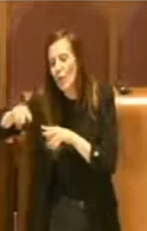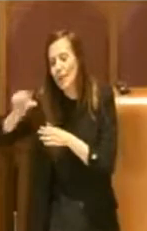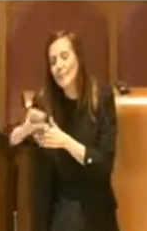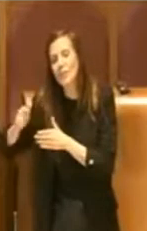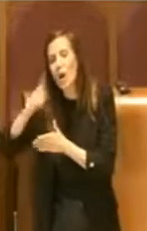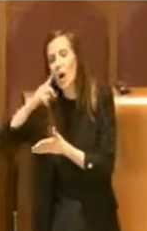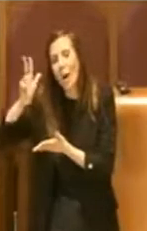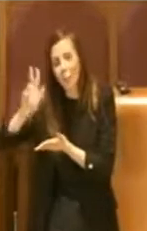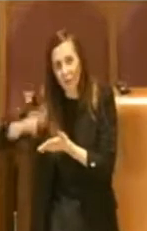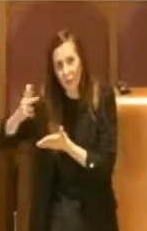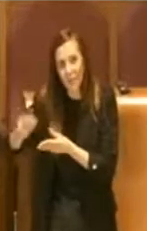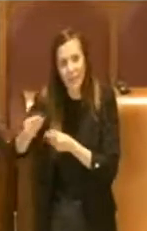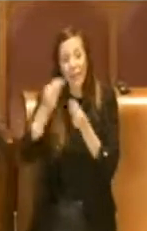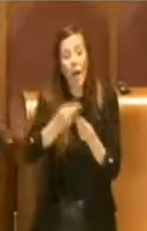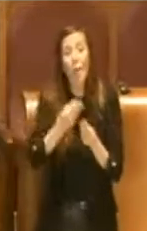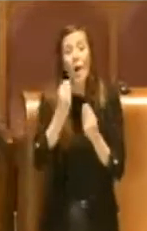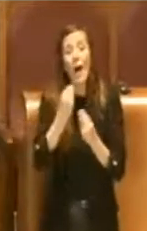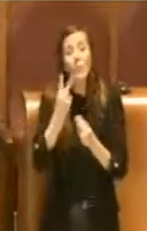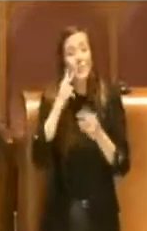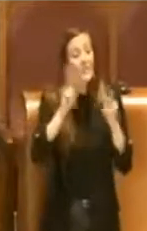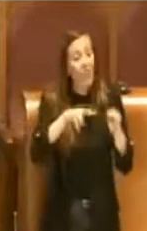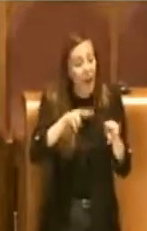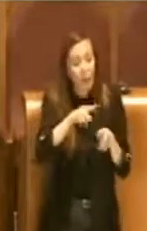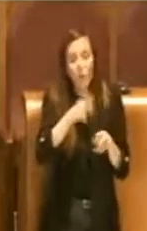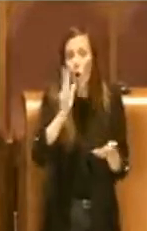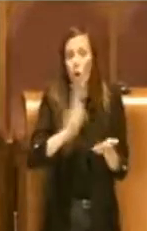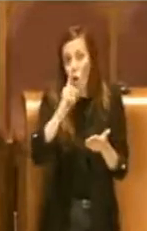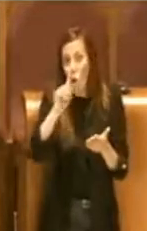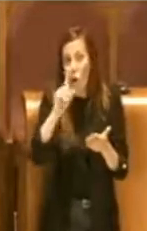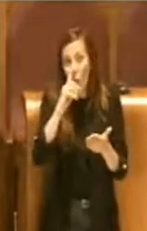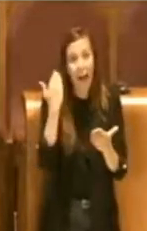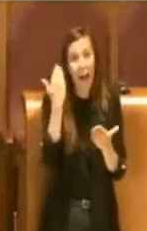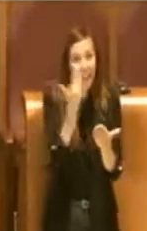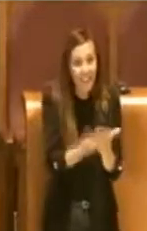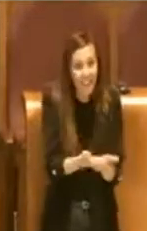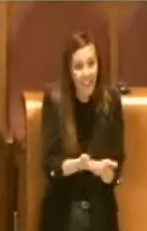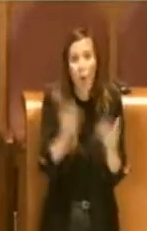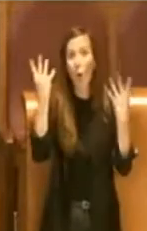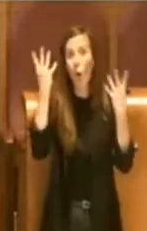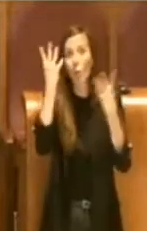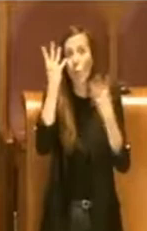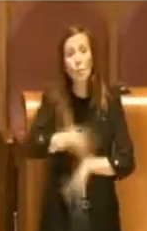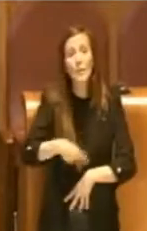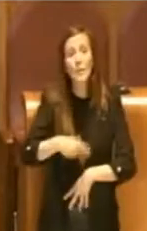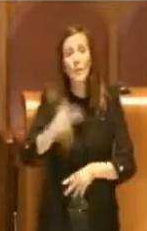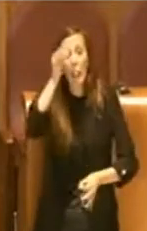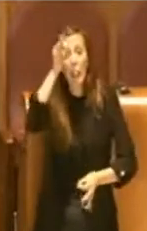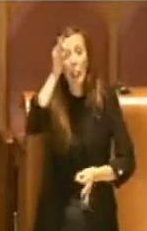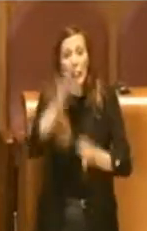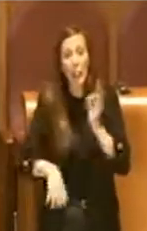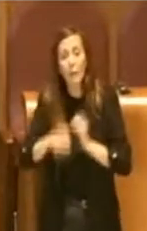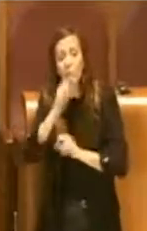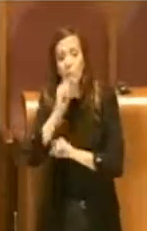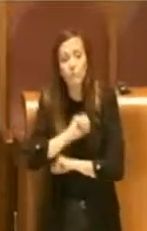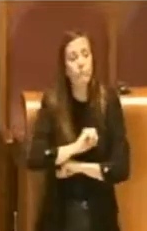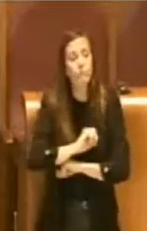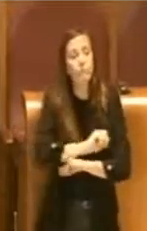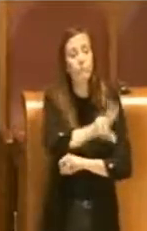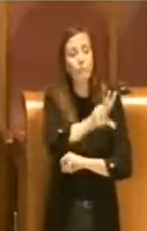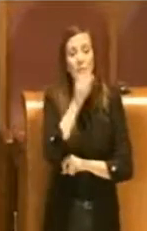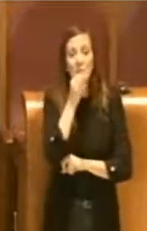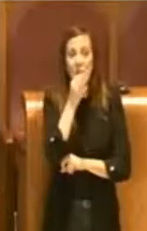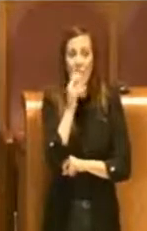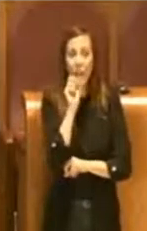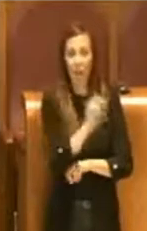che l'occupazione non è conforme, automaticamente viene informato in un istante colui che ha presentato la